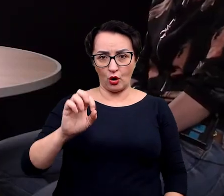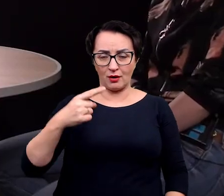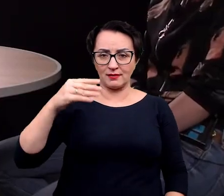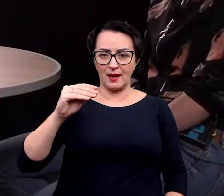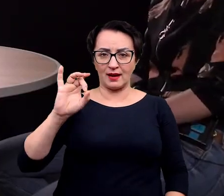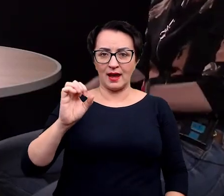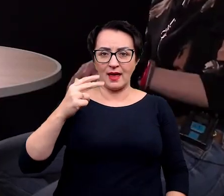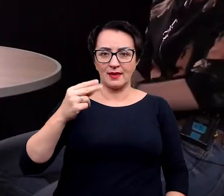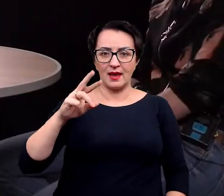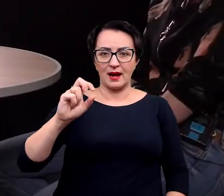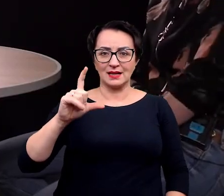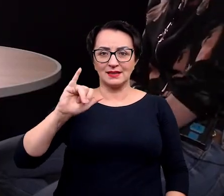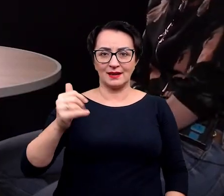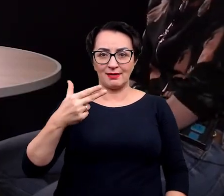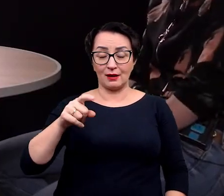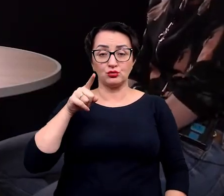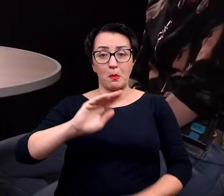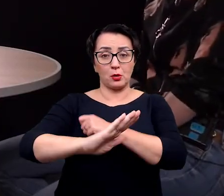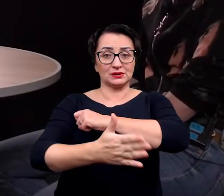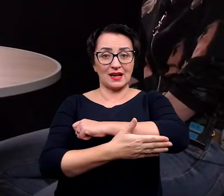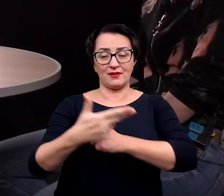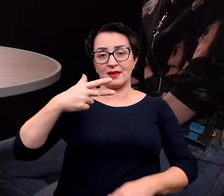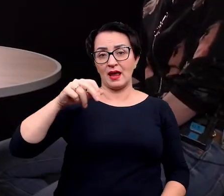Tak naprawdę ich podstawy neurobiologiczne